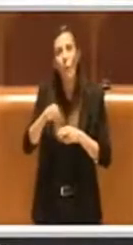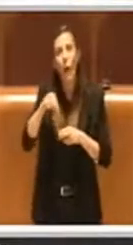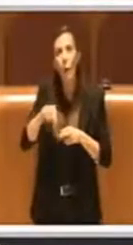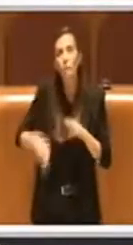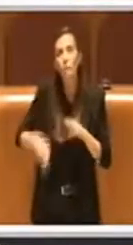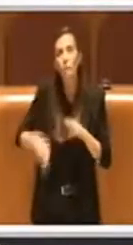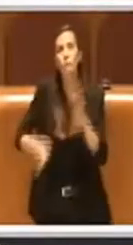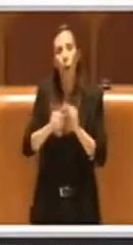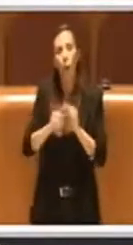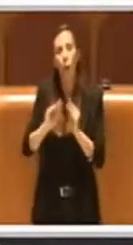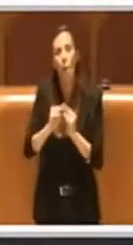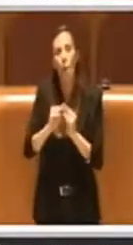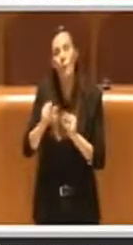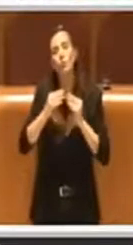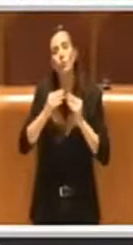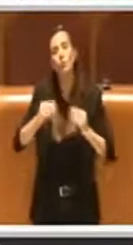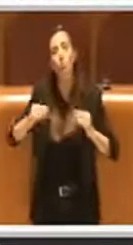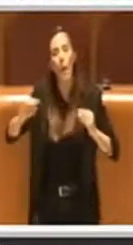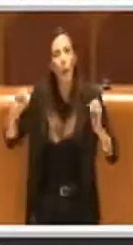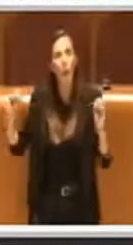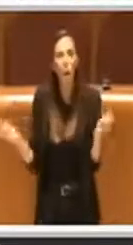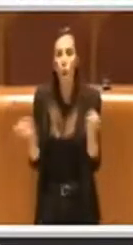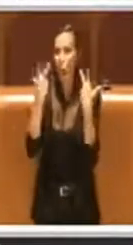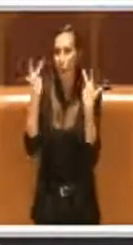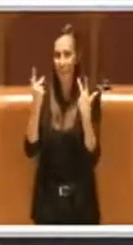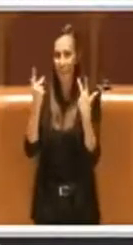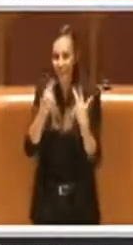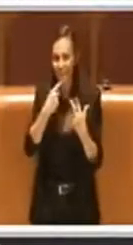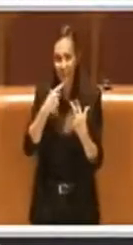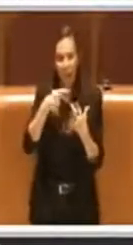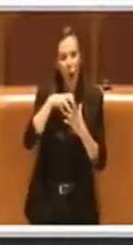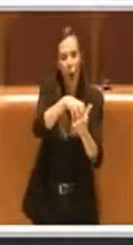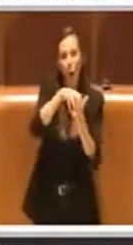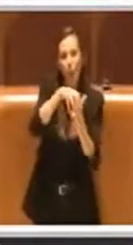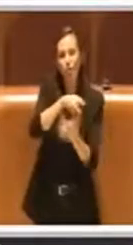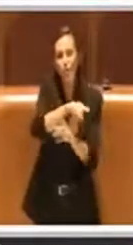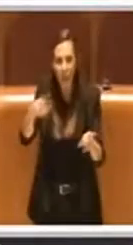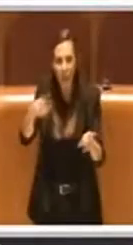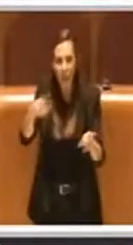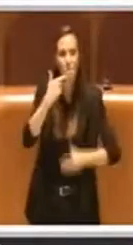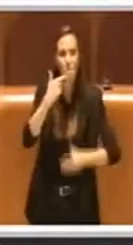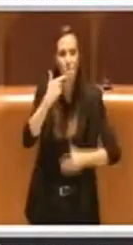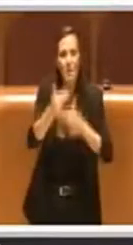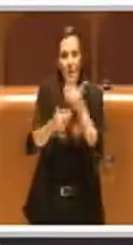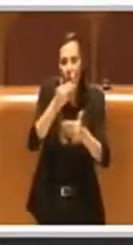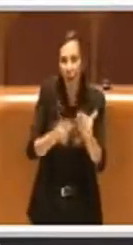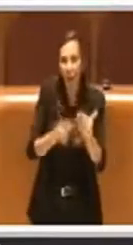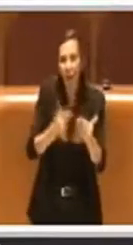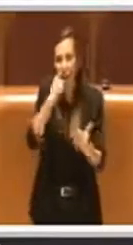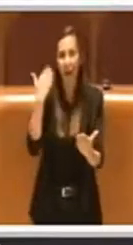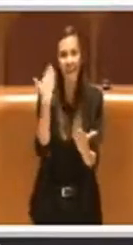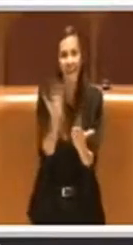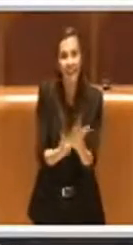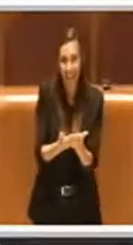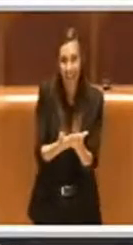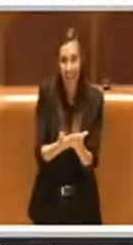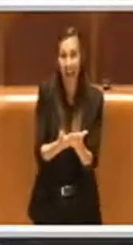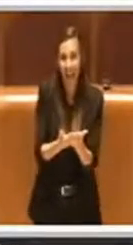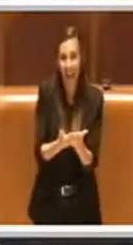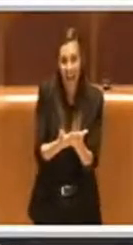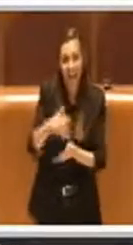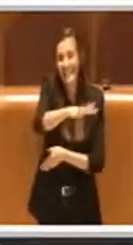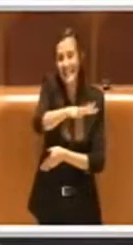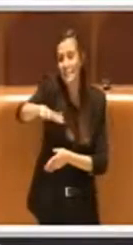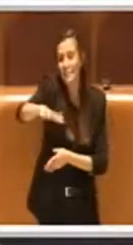innovativo che permetterà ai concessionari di investire per realizzare delle migliorie, per adattare gli spazi al rispetto dei protocolli